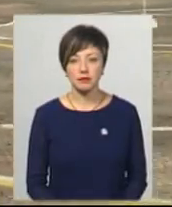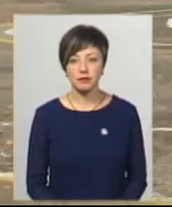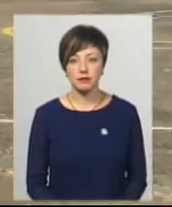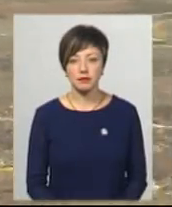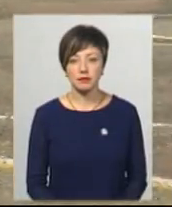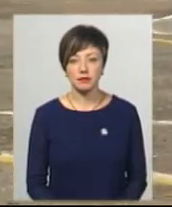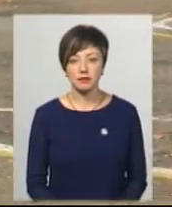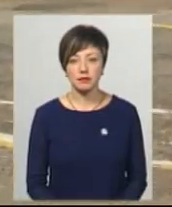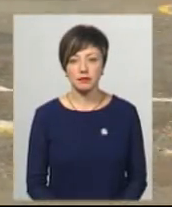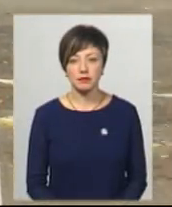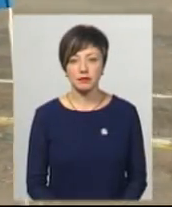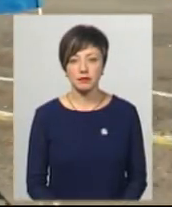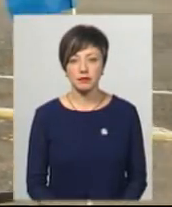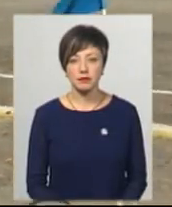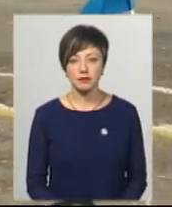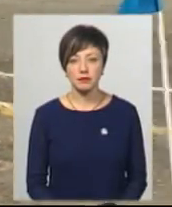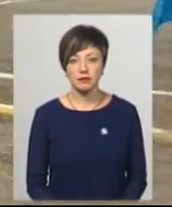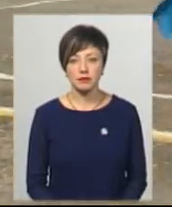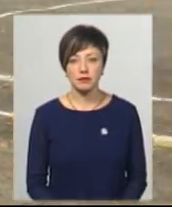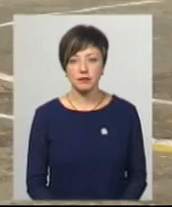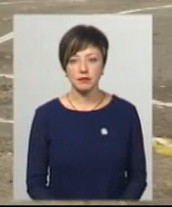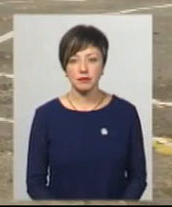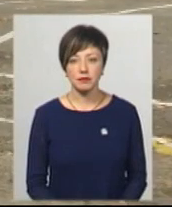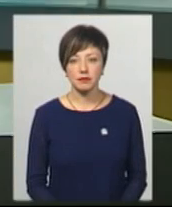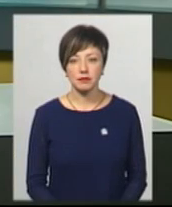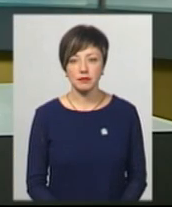Андрій Гуманний, Юрій Чорний, новини на спільному Хмельниччина.